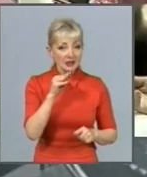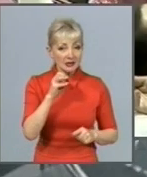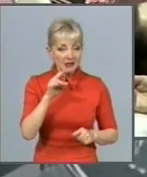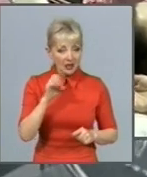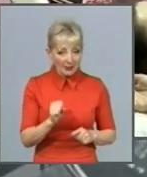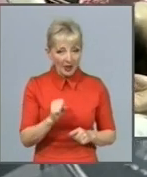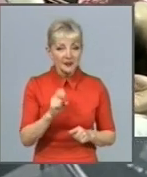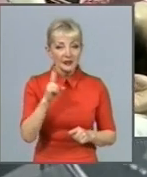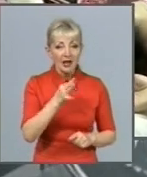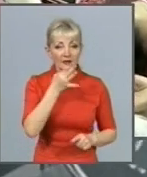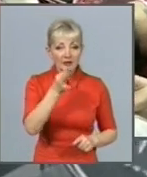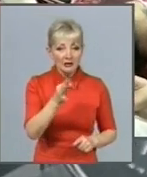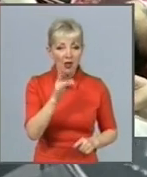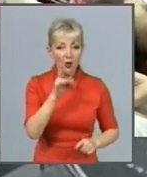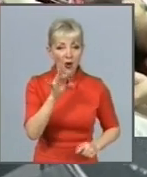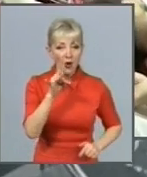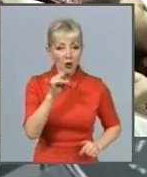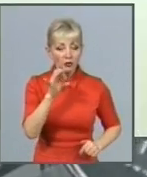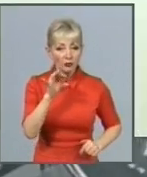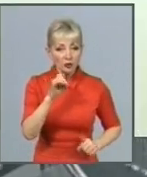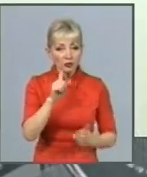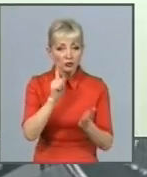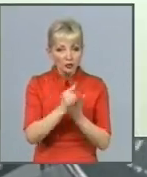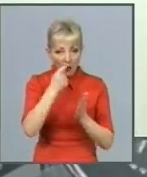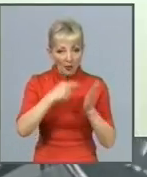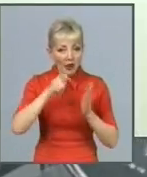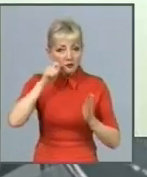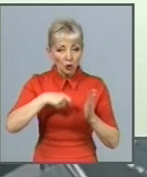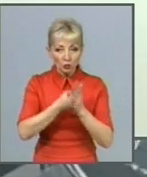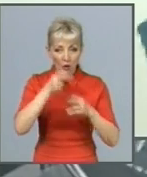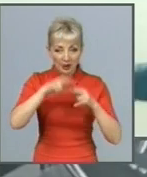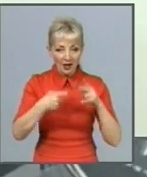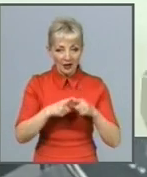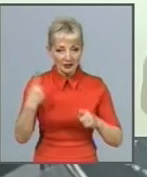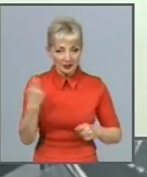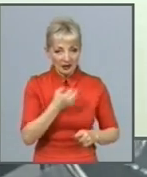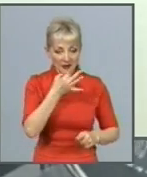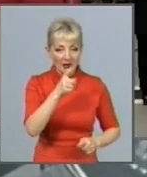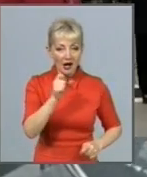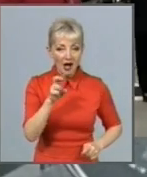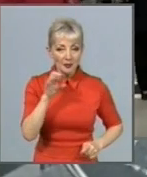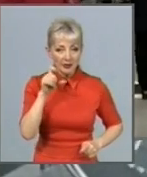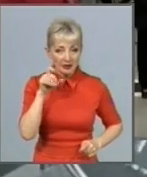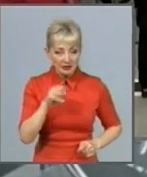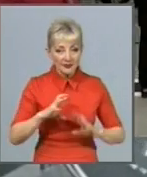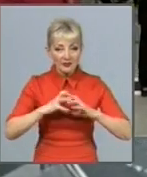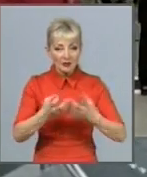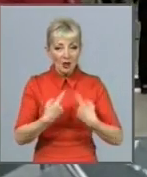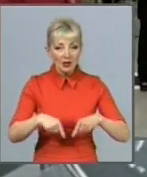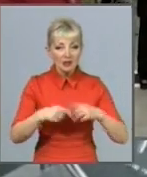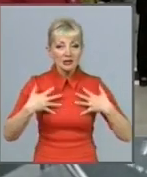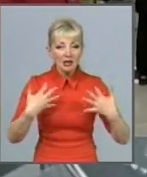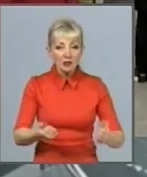повинні надійти до України вже до кінця цього тижня, додав Ярно Хабігт. У Всесвітній організації здоров'я також зазначили, що